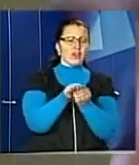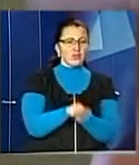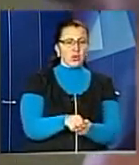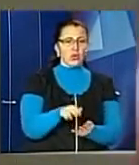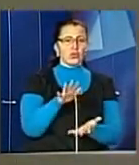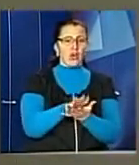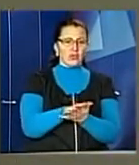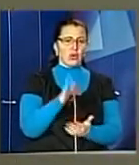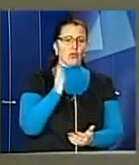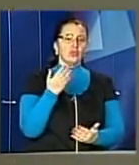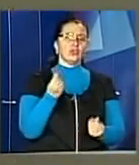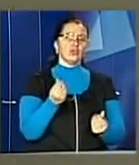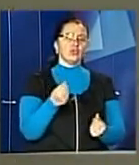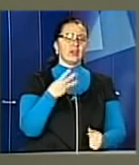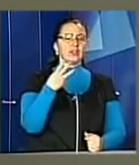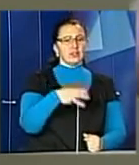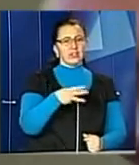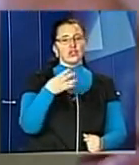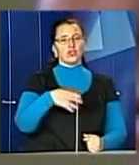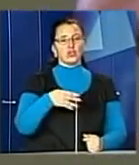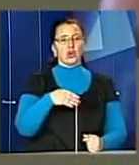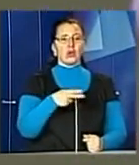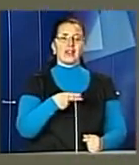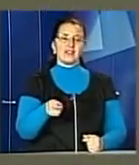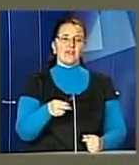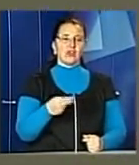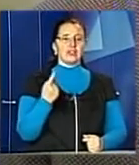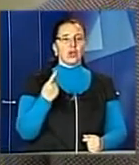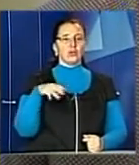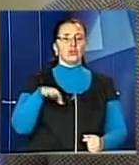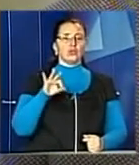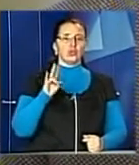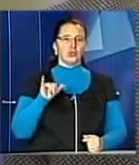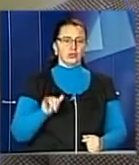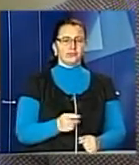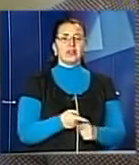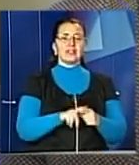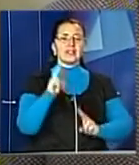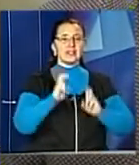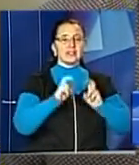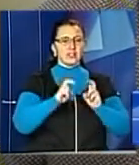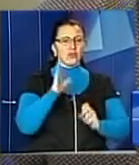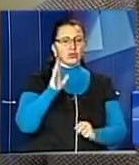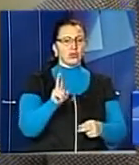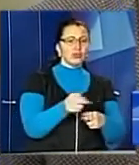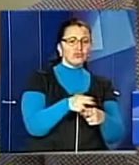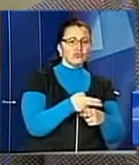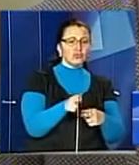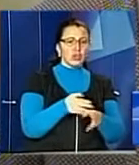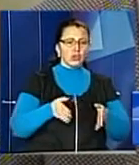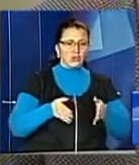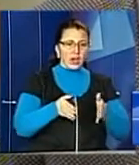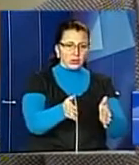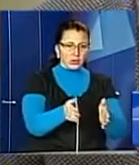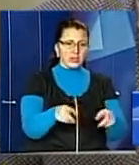коштуватиме 30-40 євро за тонну. Цей завод буде передбачати як сортувальну лінію, так